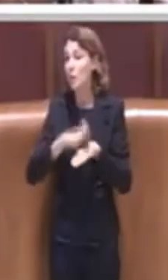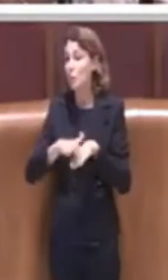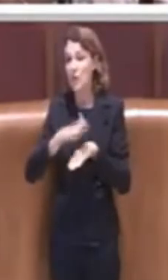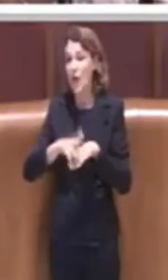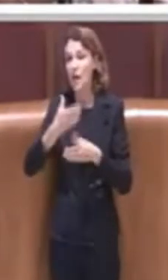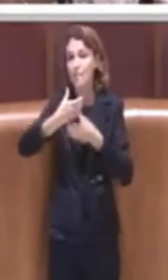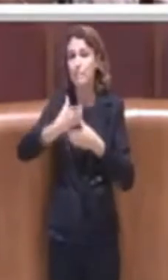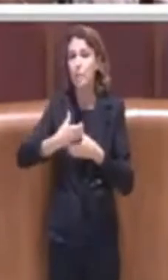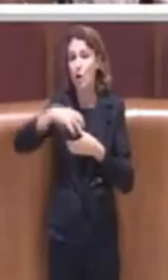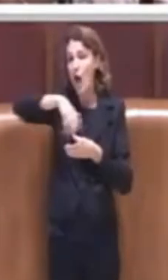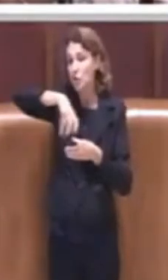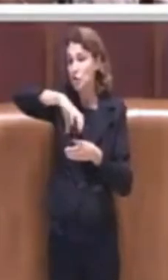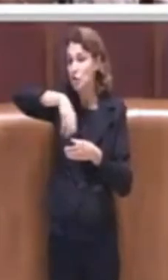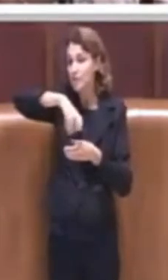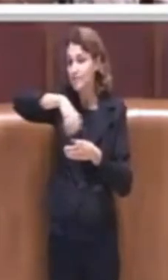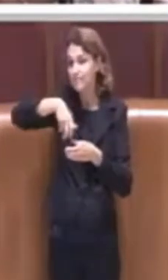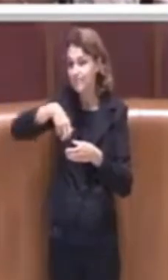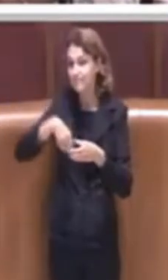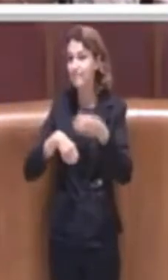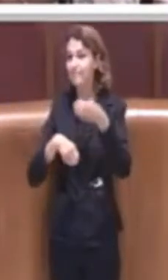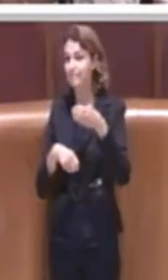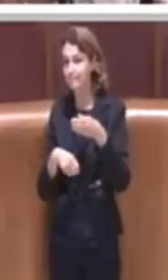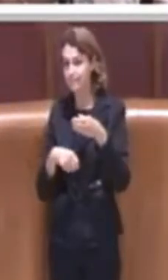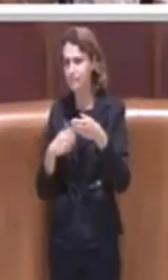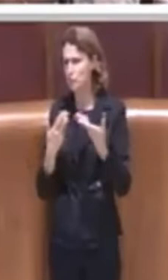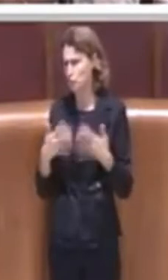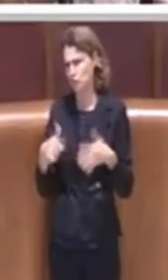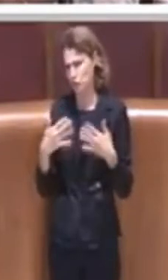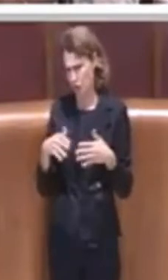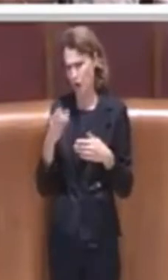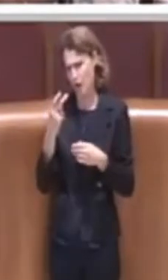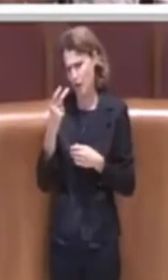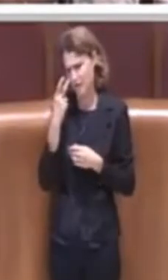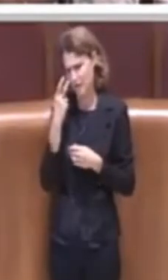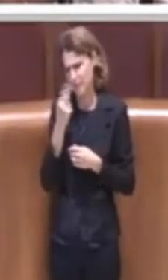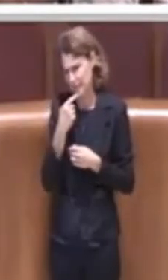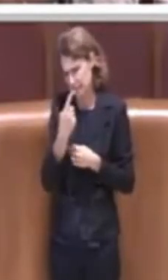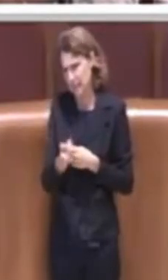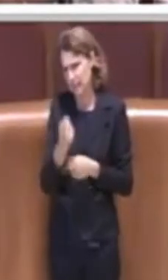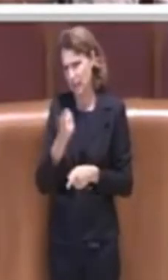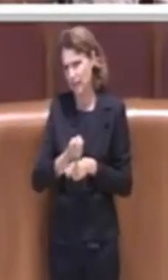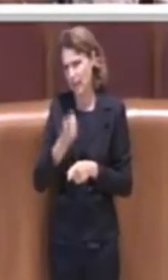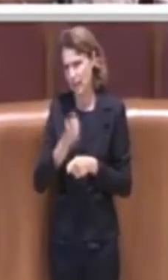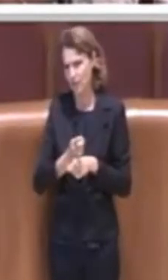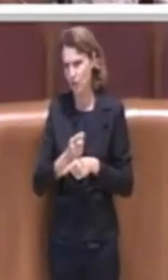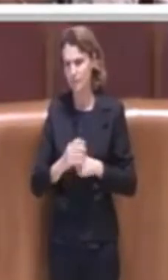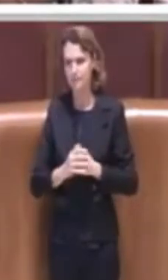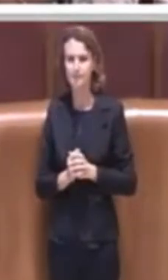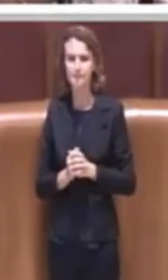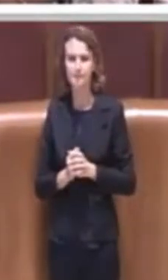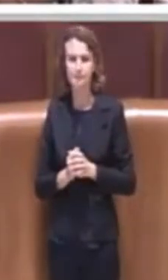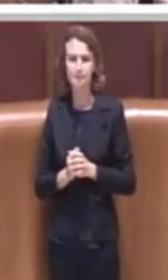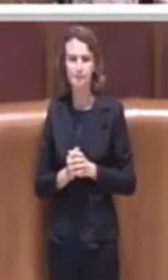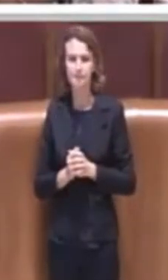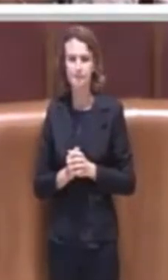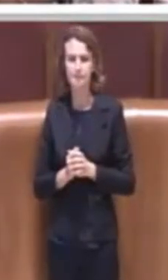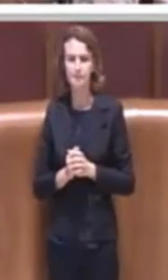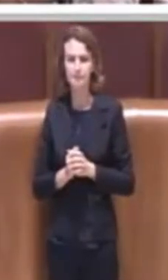che già per l'uso delle borracce andando oltre proprio i confini di un